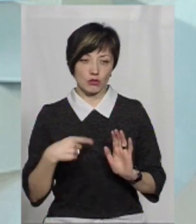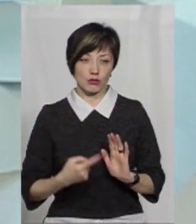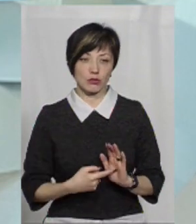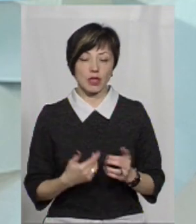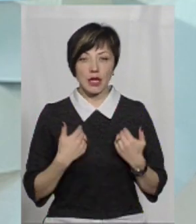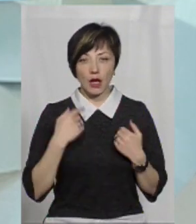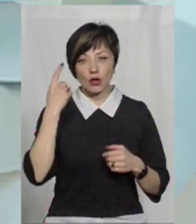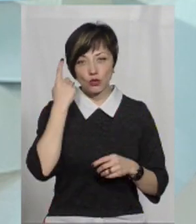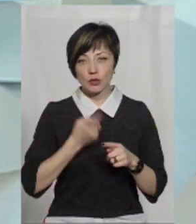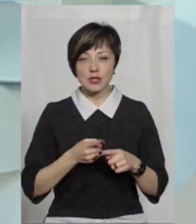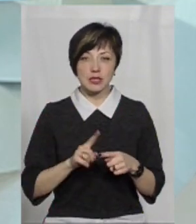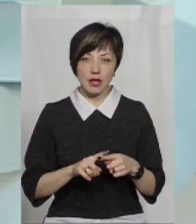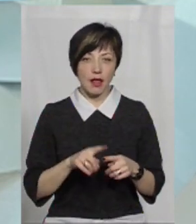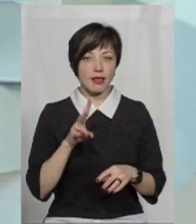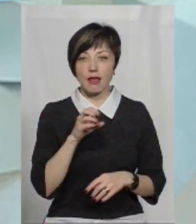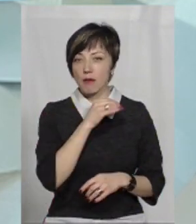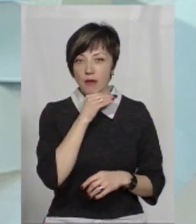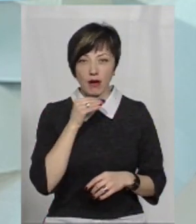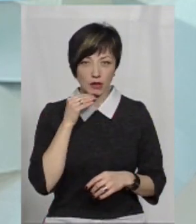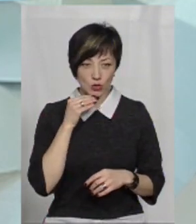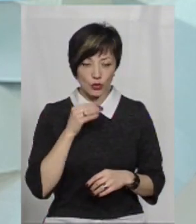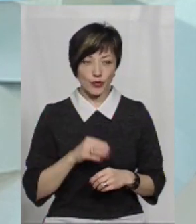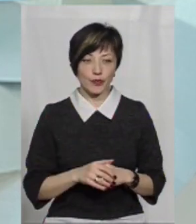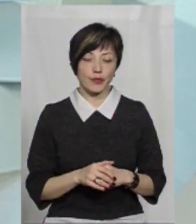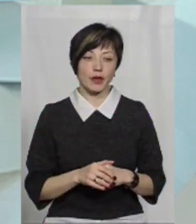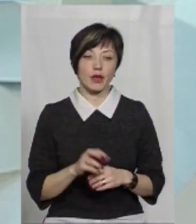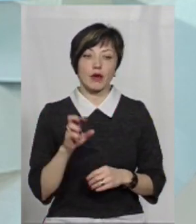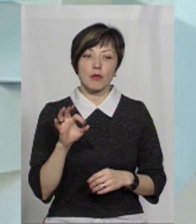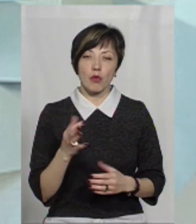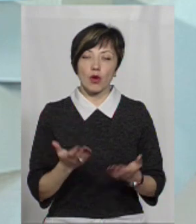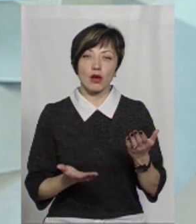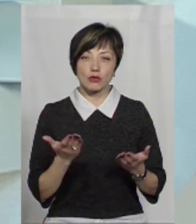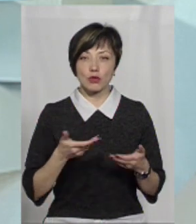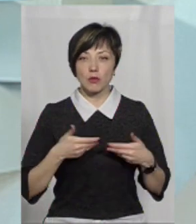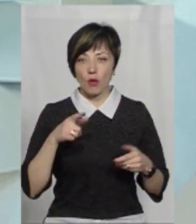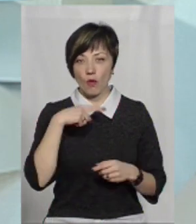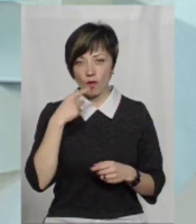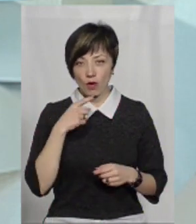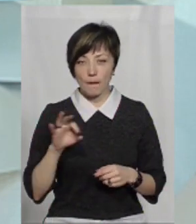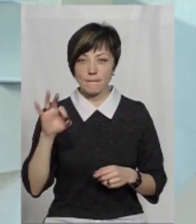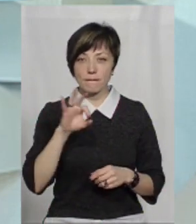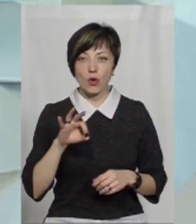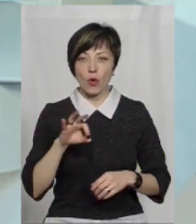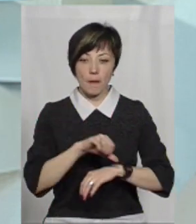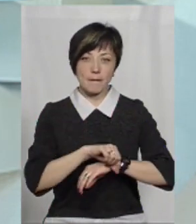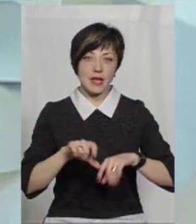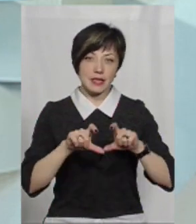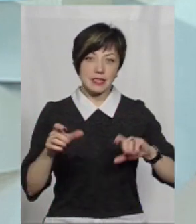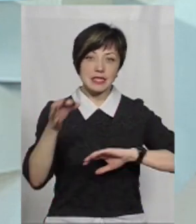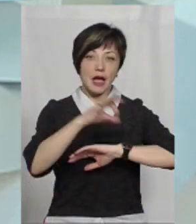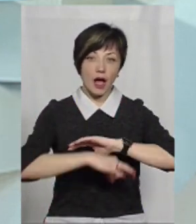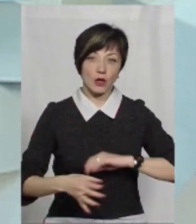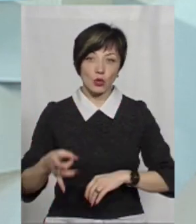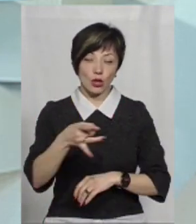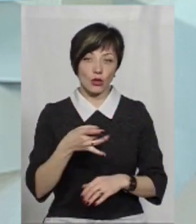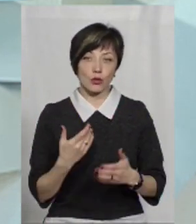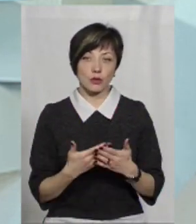Я думаю, це не багато, тому що, якщо ми говоримо про митниці, скажімо так, західного